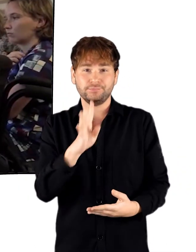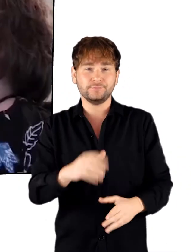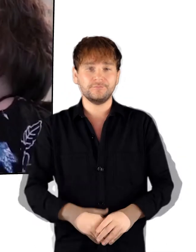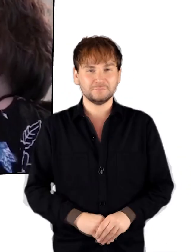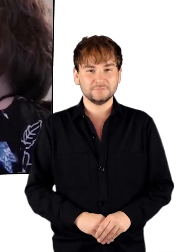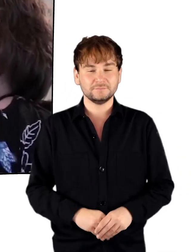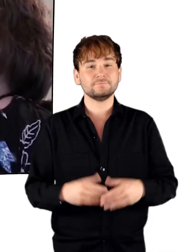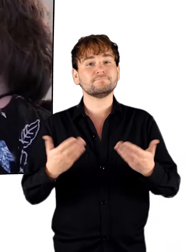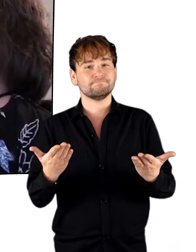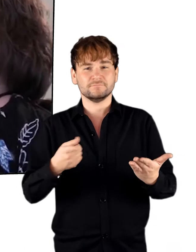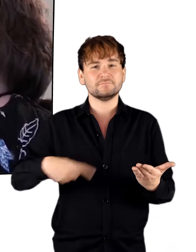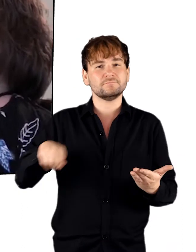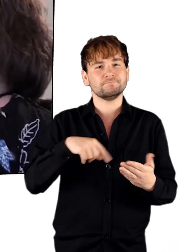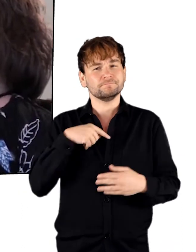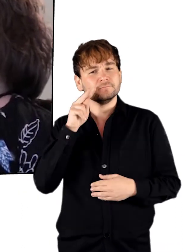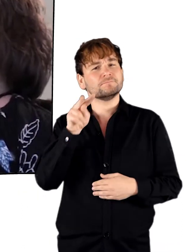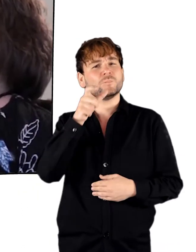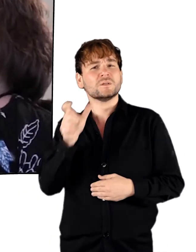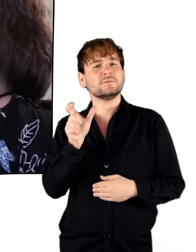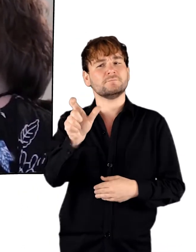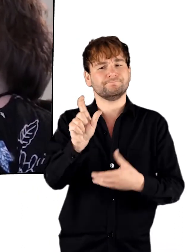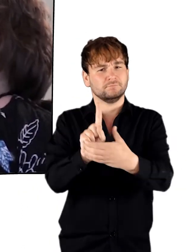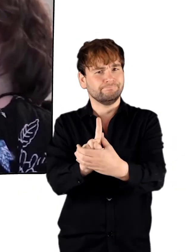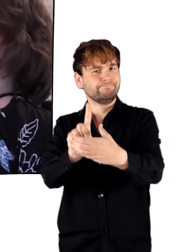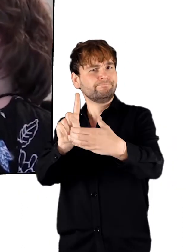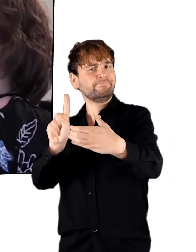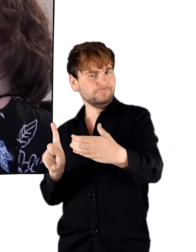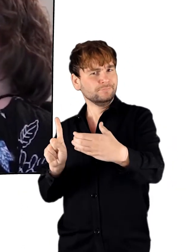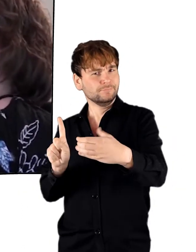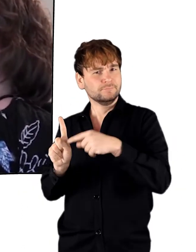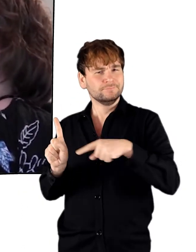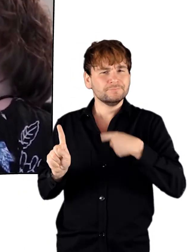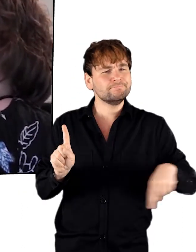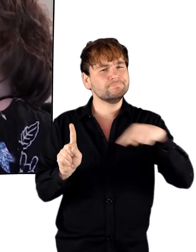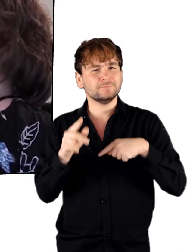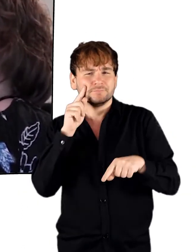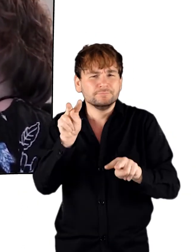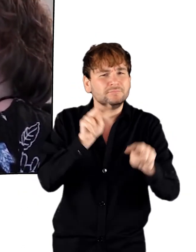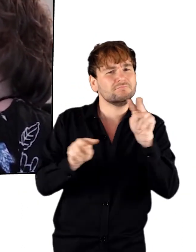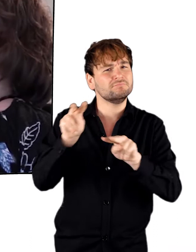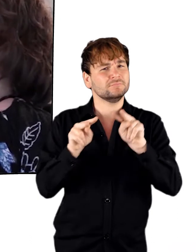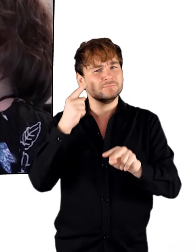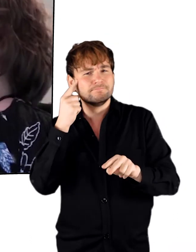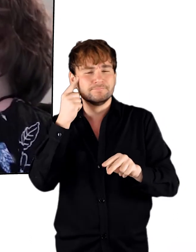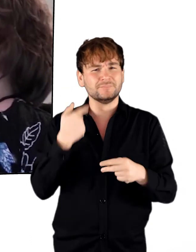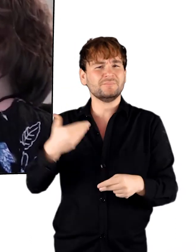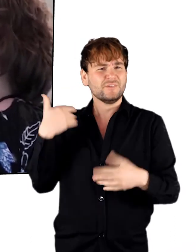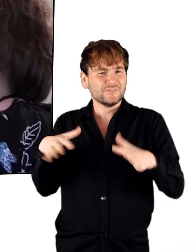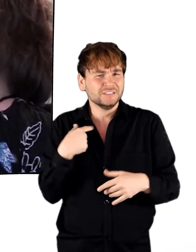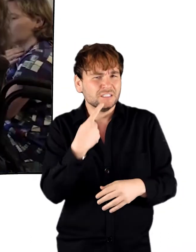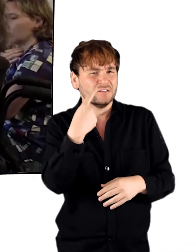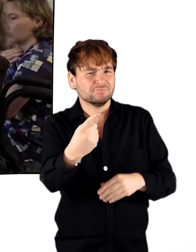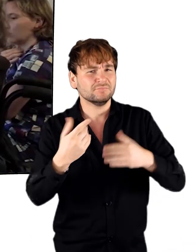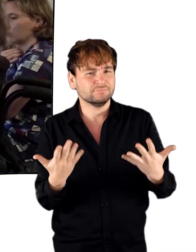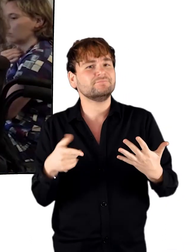Le thème de l'inclusion, et pour ça, on utilise de